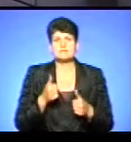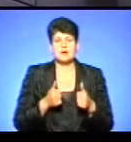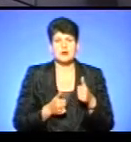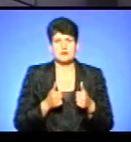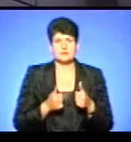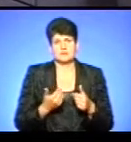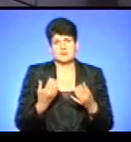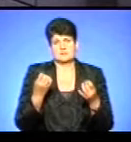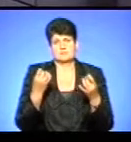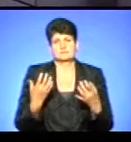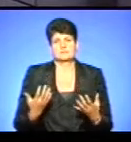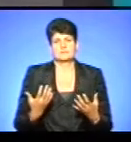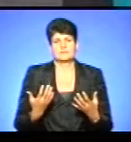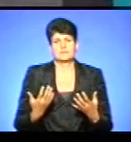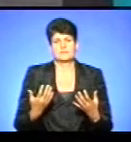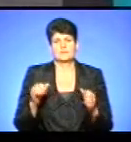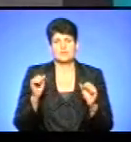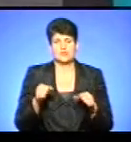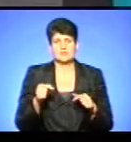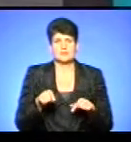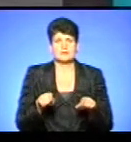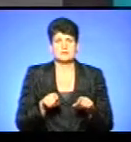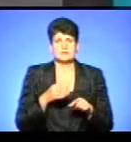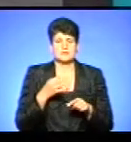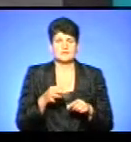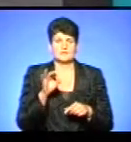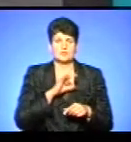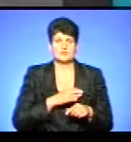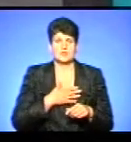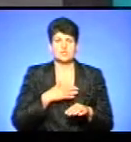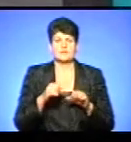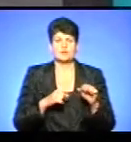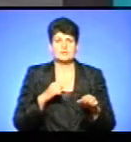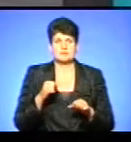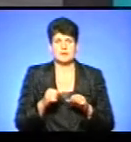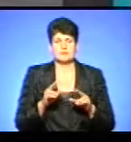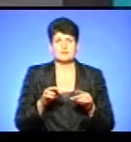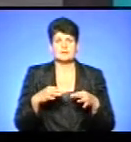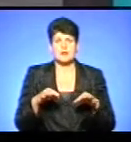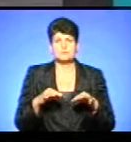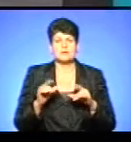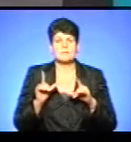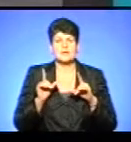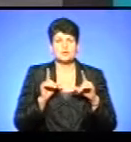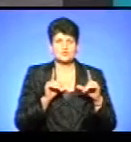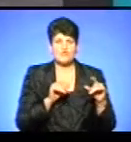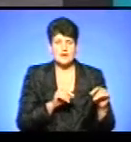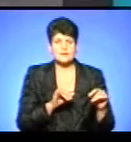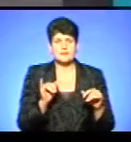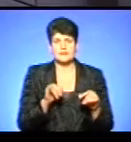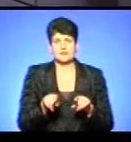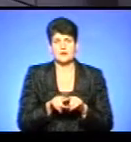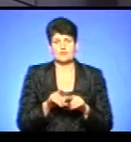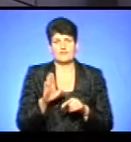аматори. Можна так сказати, ми використовували наші велосипеди, як транспорт для пересування. І також, коли ми мали